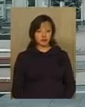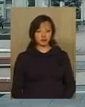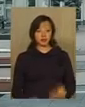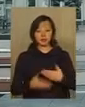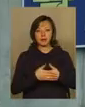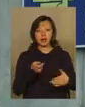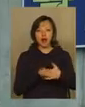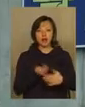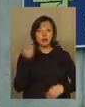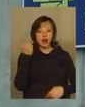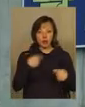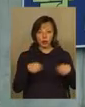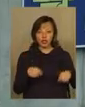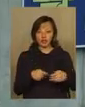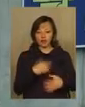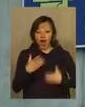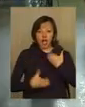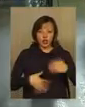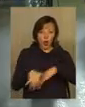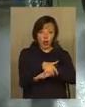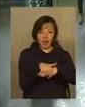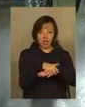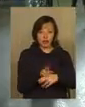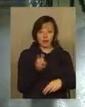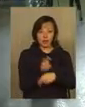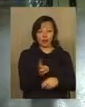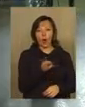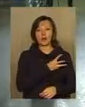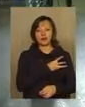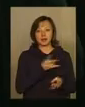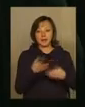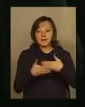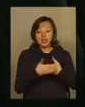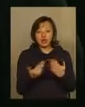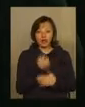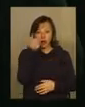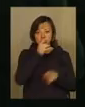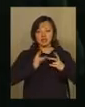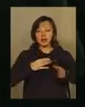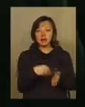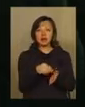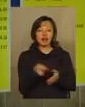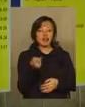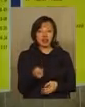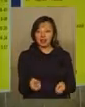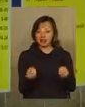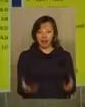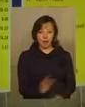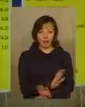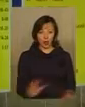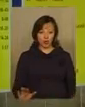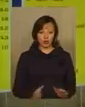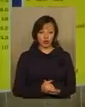Біляка з попереднього продажу квитків, ажіотаж. До них краще підходити з оптимізмом. Ближче до новорічних свят придбати квитки не так просто.